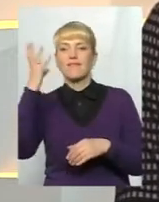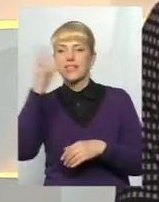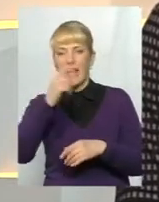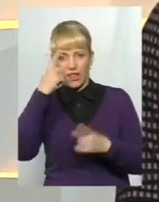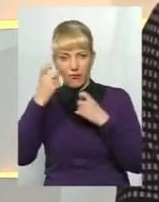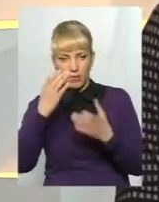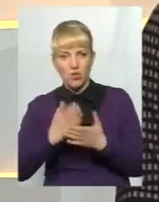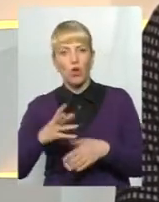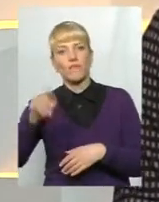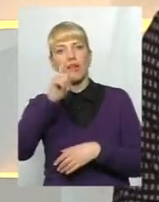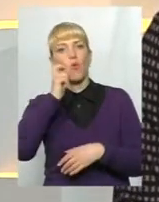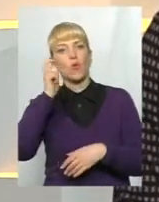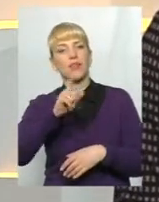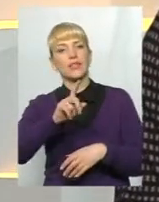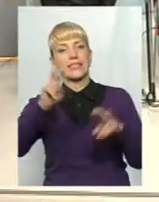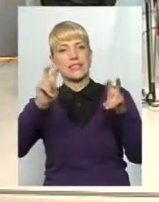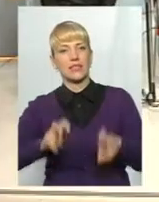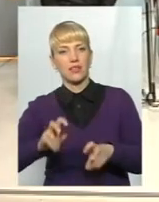країна сидить і мовчить.